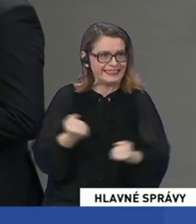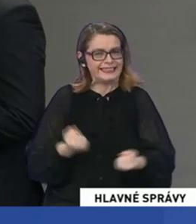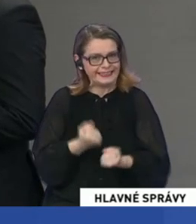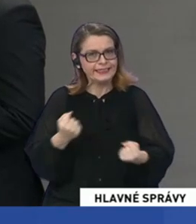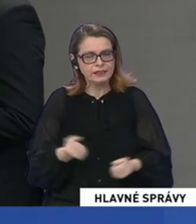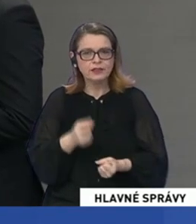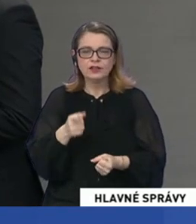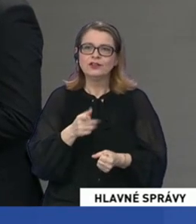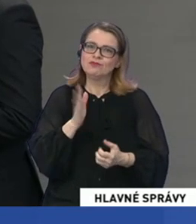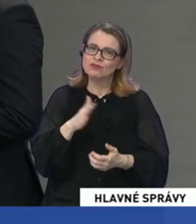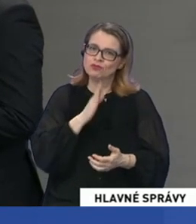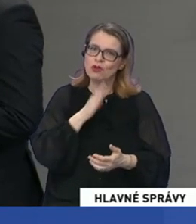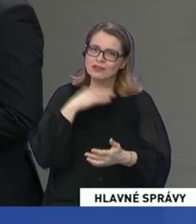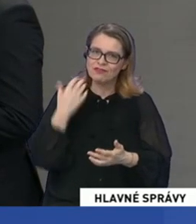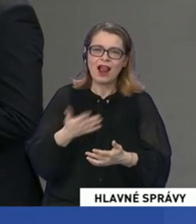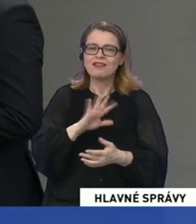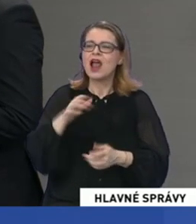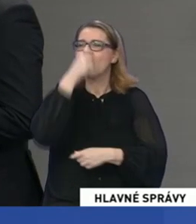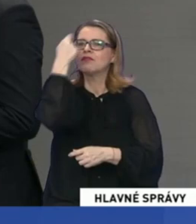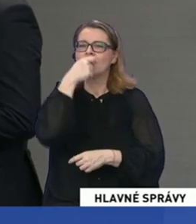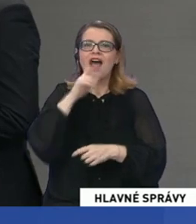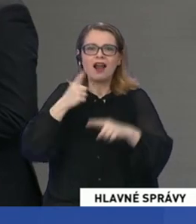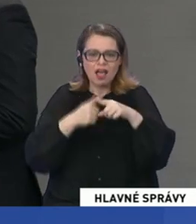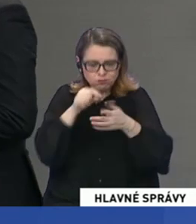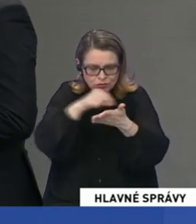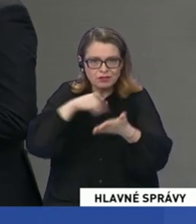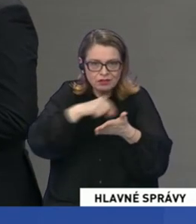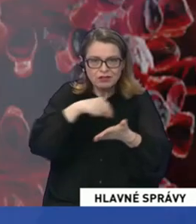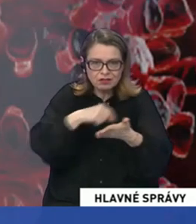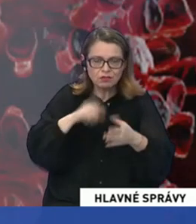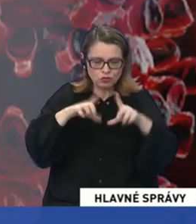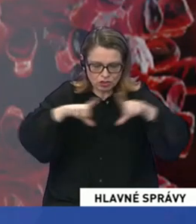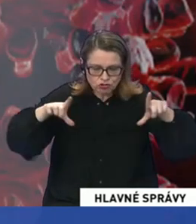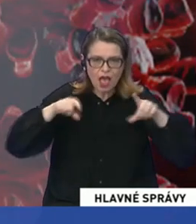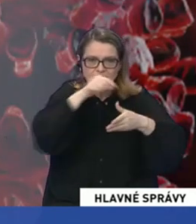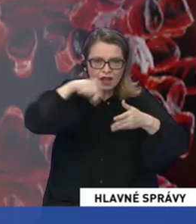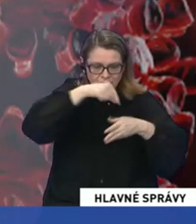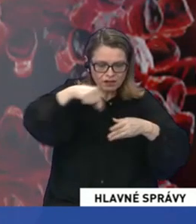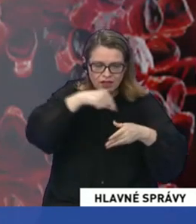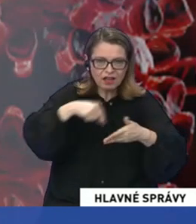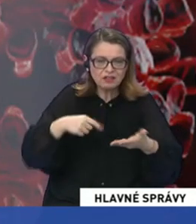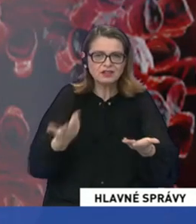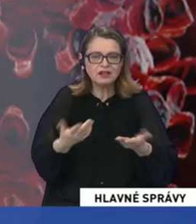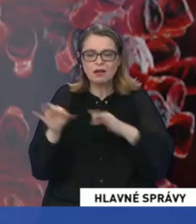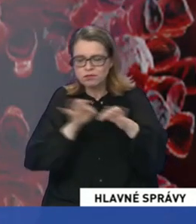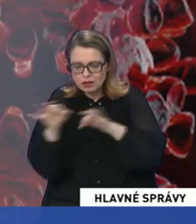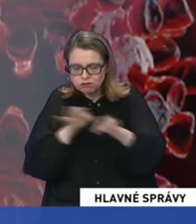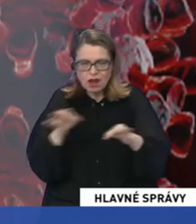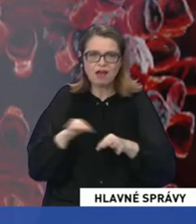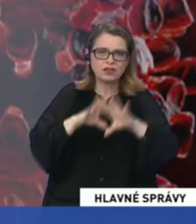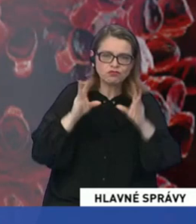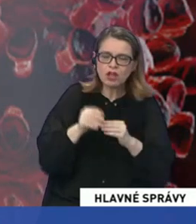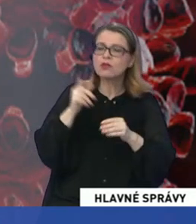iba odber zorek, je to administratív okolo toho. Každá odberová vzorka má žiadanku, ktorú treba vyplniť, pripraviť. A ten